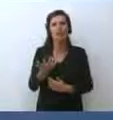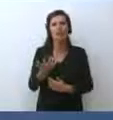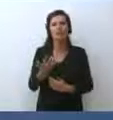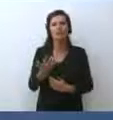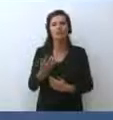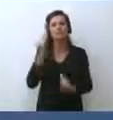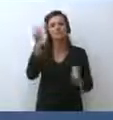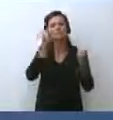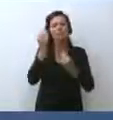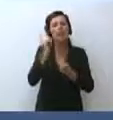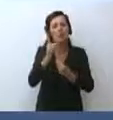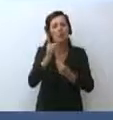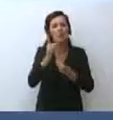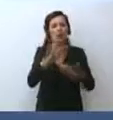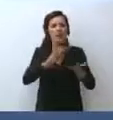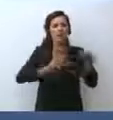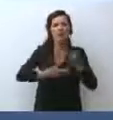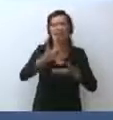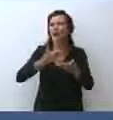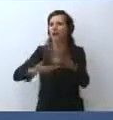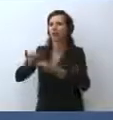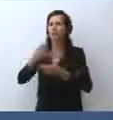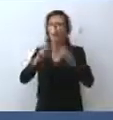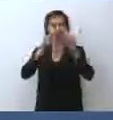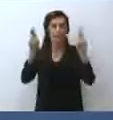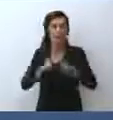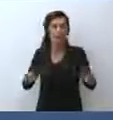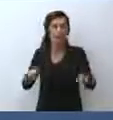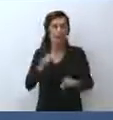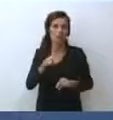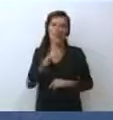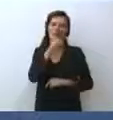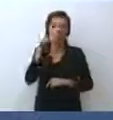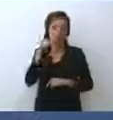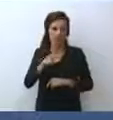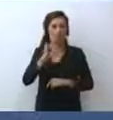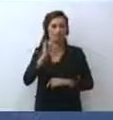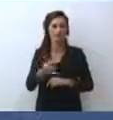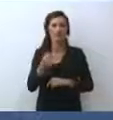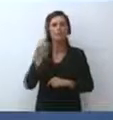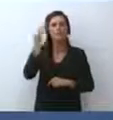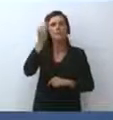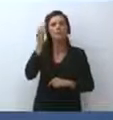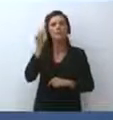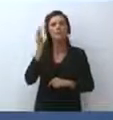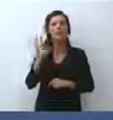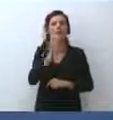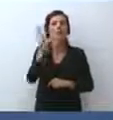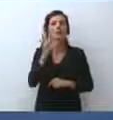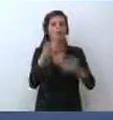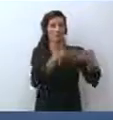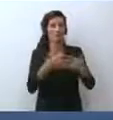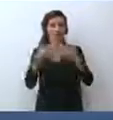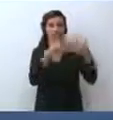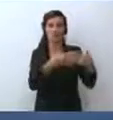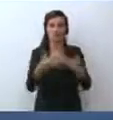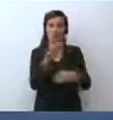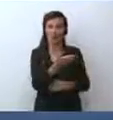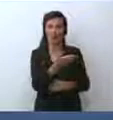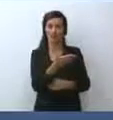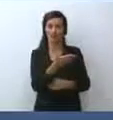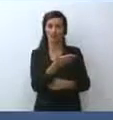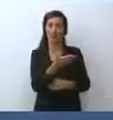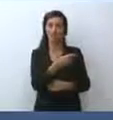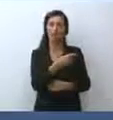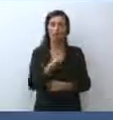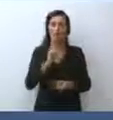tutte le relazioni internazionali. Se assistiamo, dopo tutto, per quanto riguarda gli Stati Uniti, a una politica che era